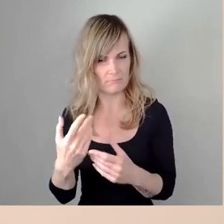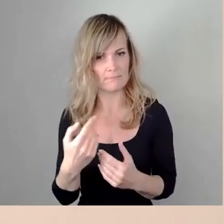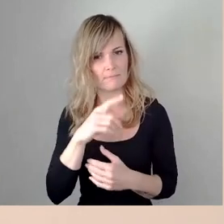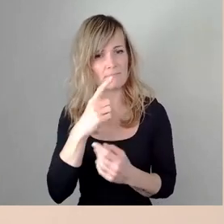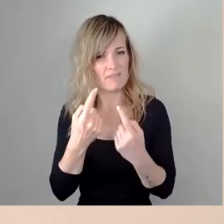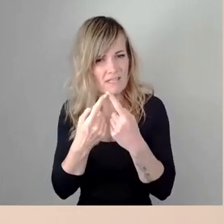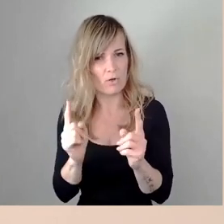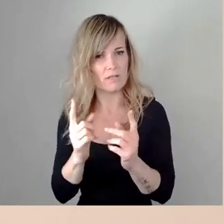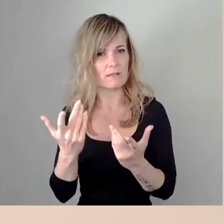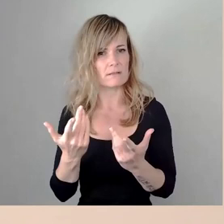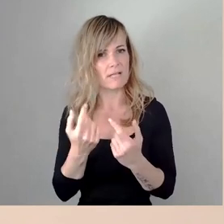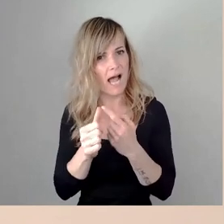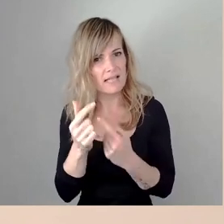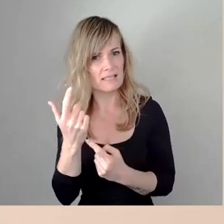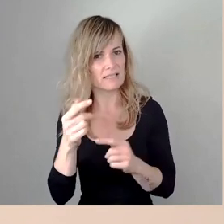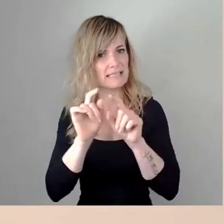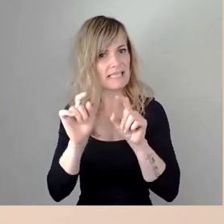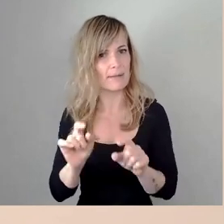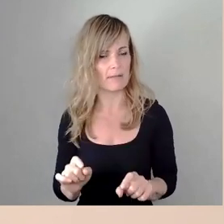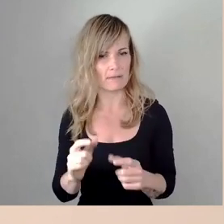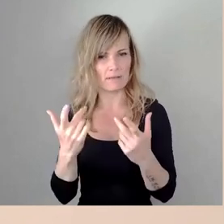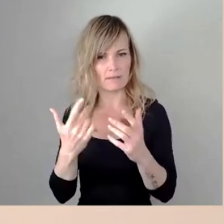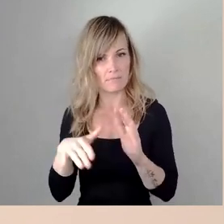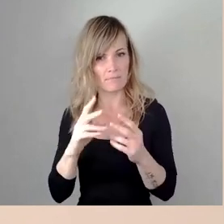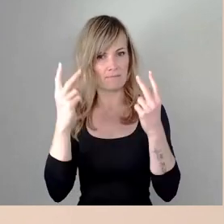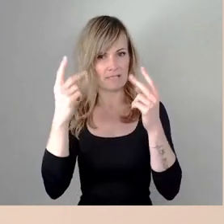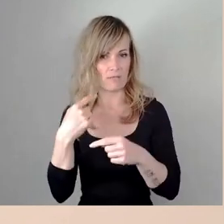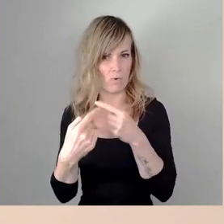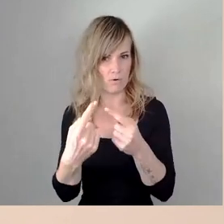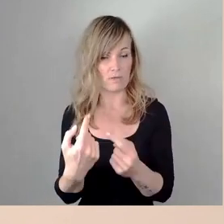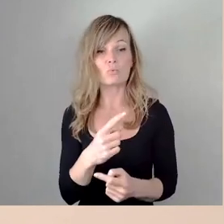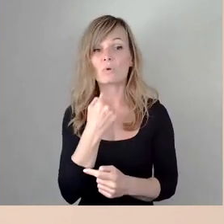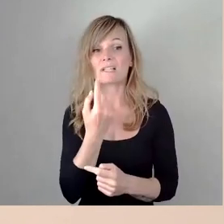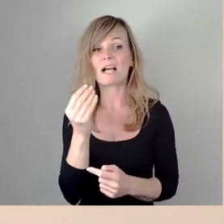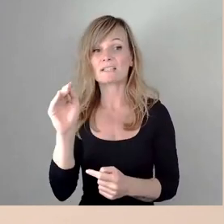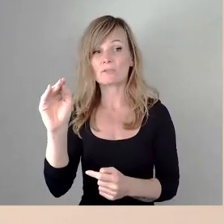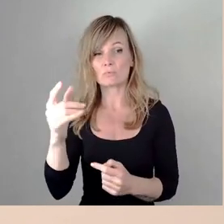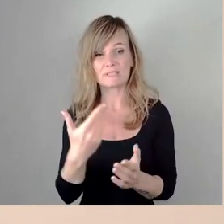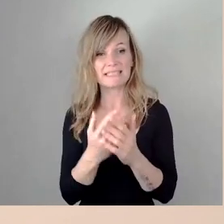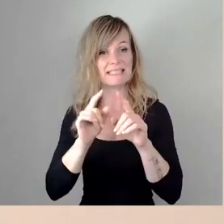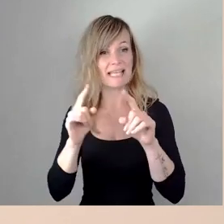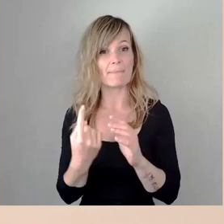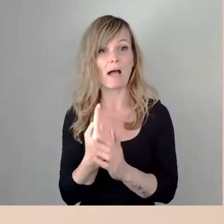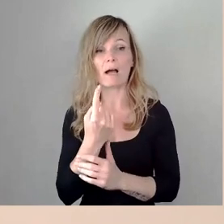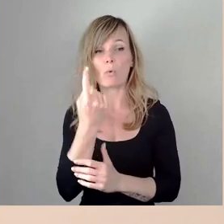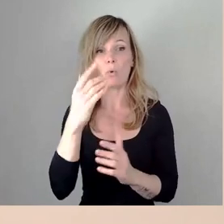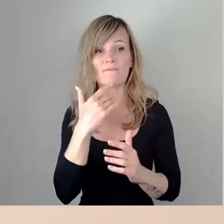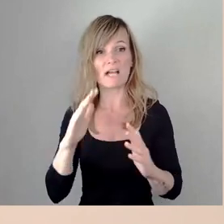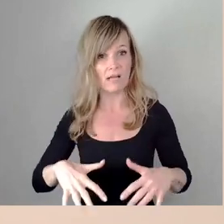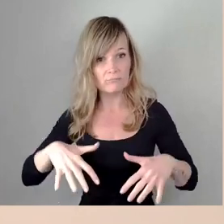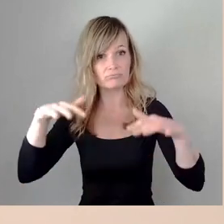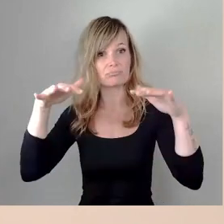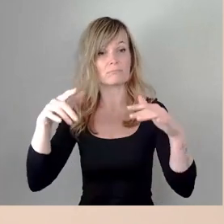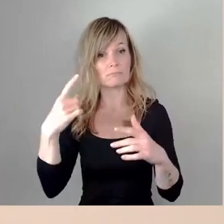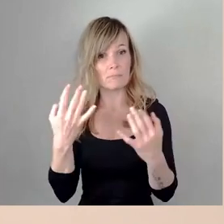andere Themen die eine größere Rolle spielen ich will nur sagen an der Stelle das Thema Hochwasser wo es eben ein gutes Konzept